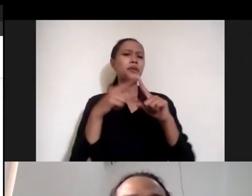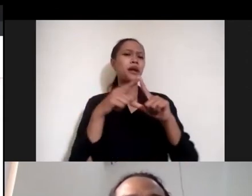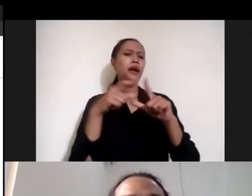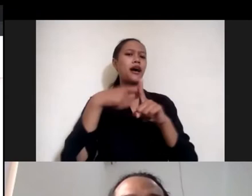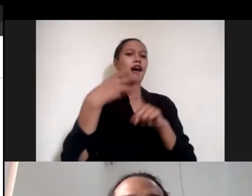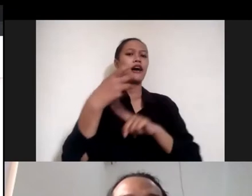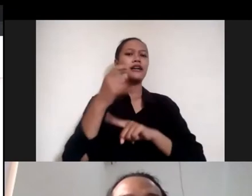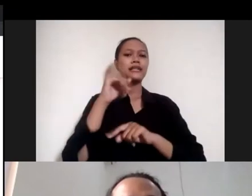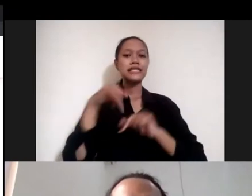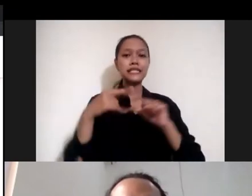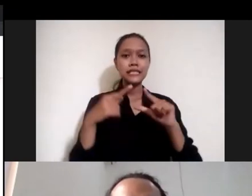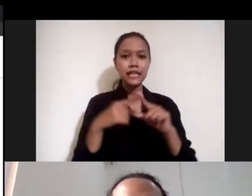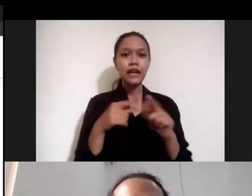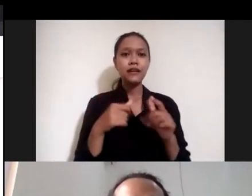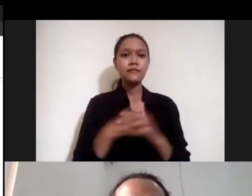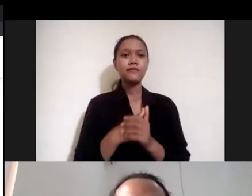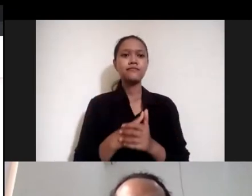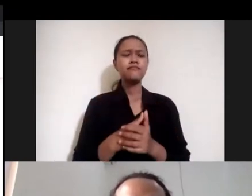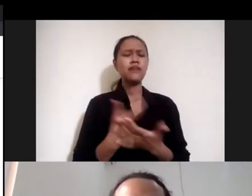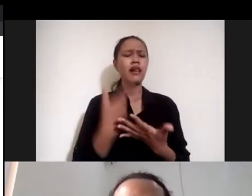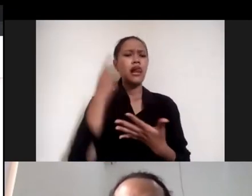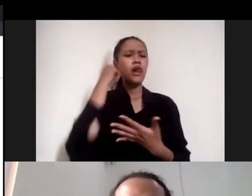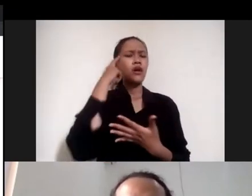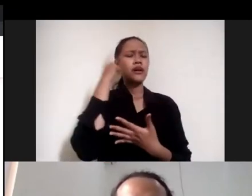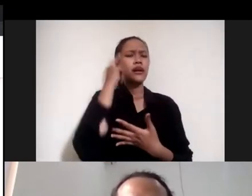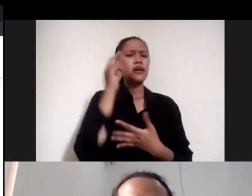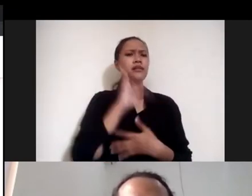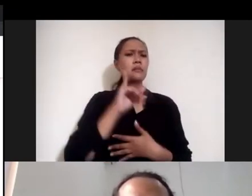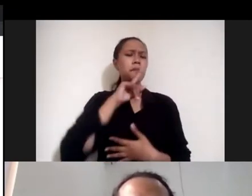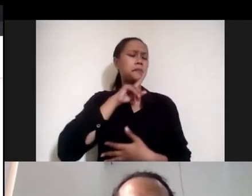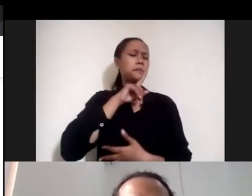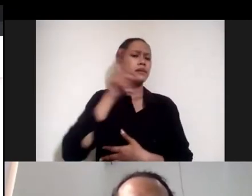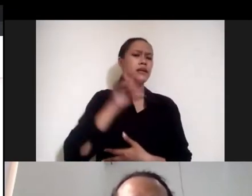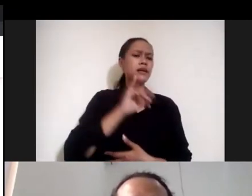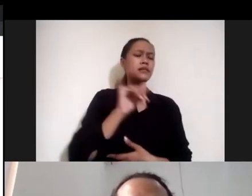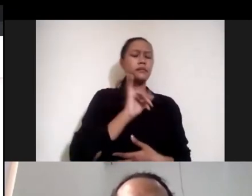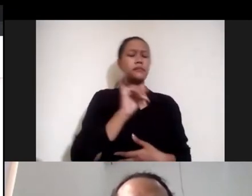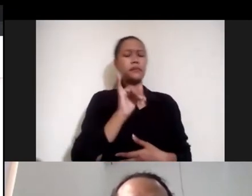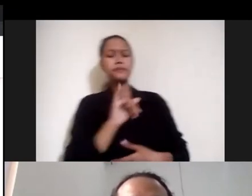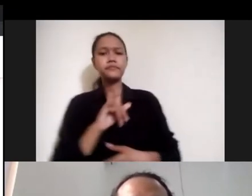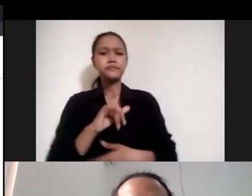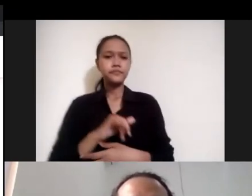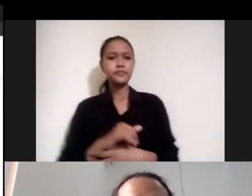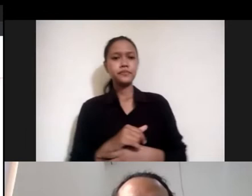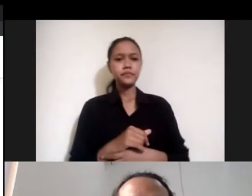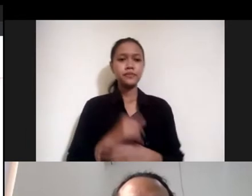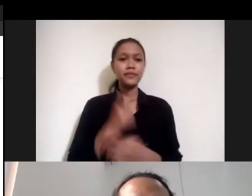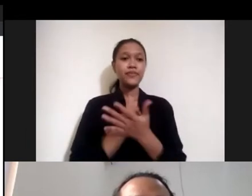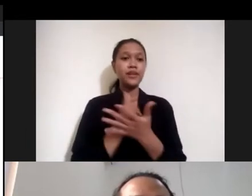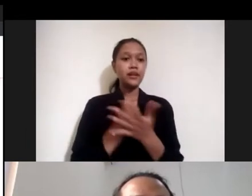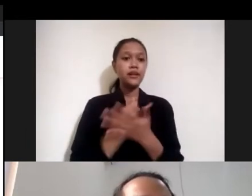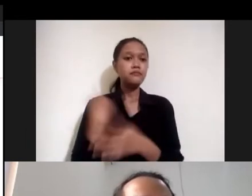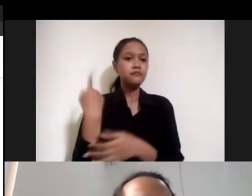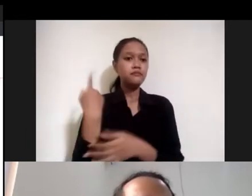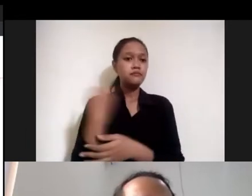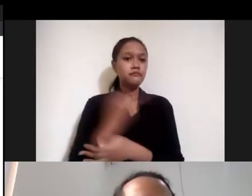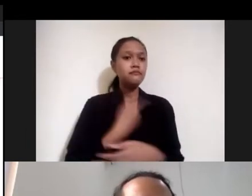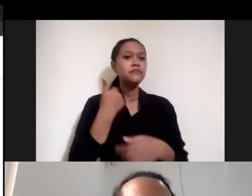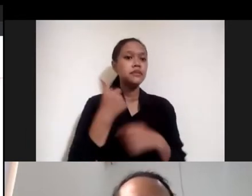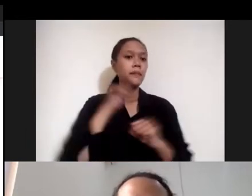dengan logika yang sama dengan pertanyaan yang sama sebenarnya kita juga bisa melakukan ini ke teman-teman